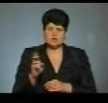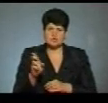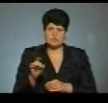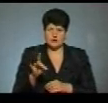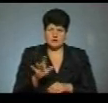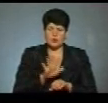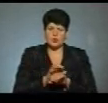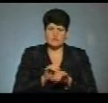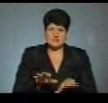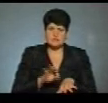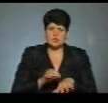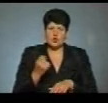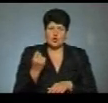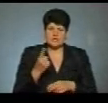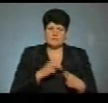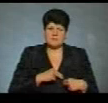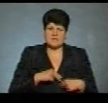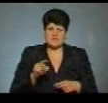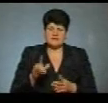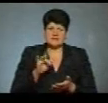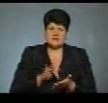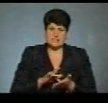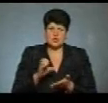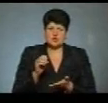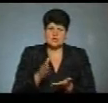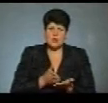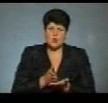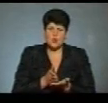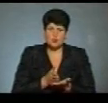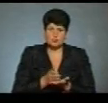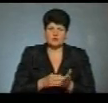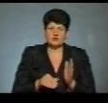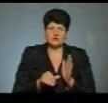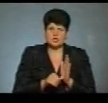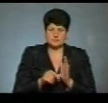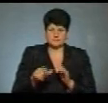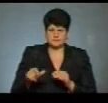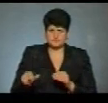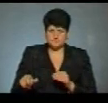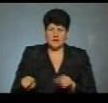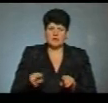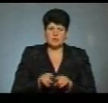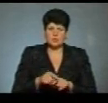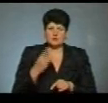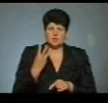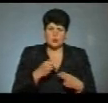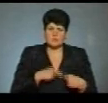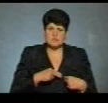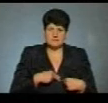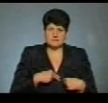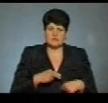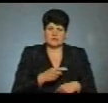коронавірус захворіли 11 працівників Центру соціального обслуговування і шестеро пацієнтів. А також троє працівників